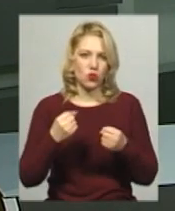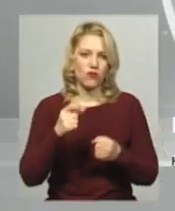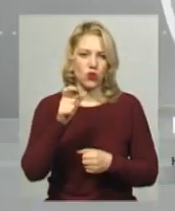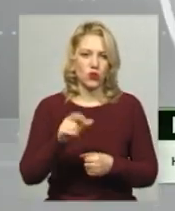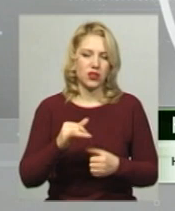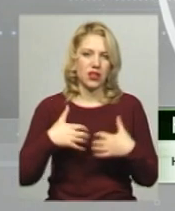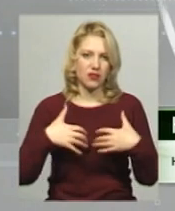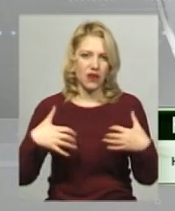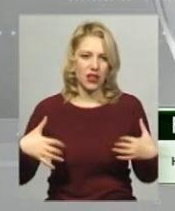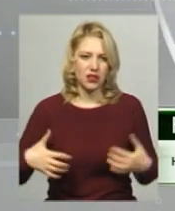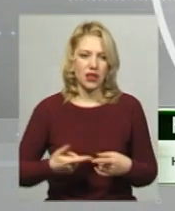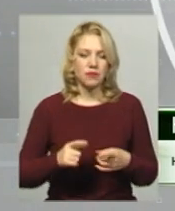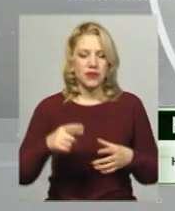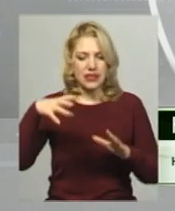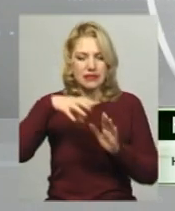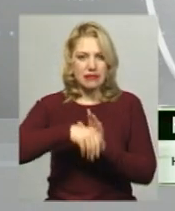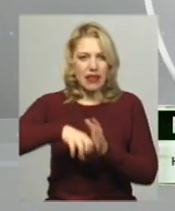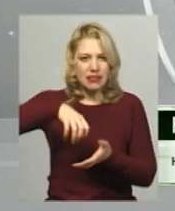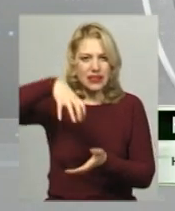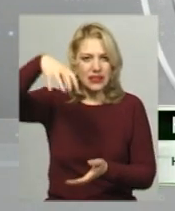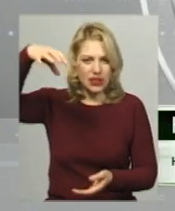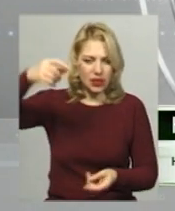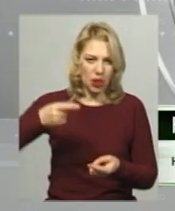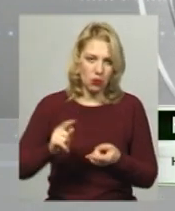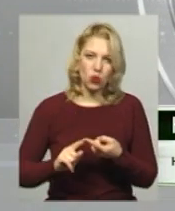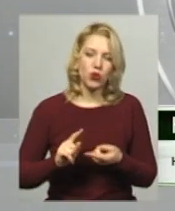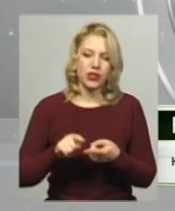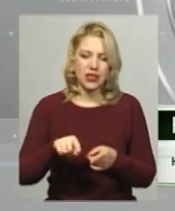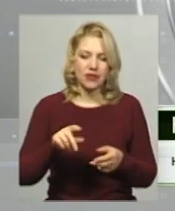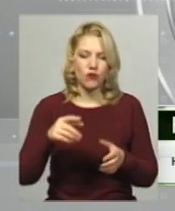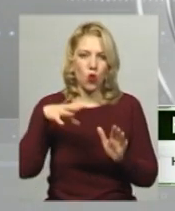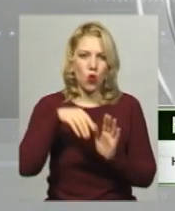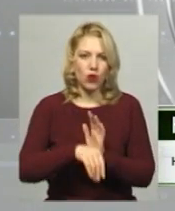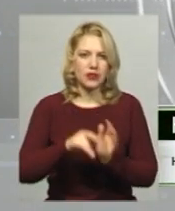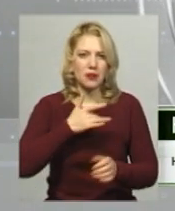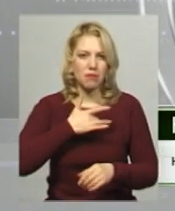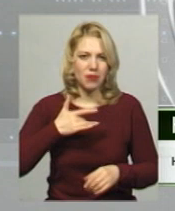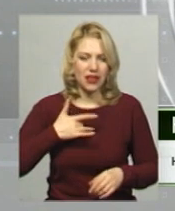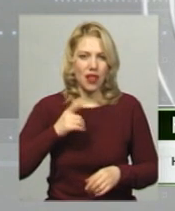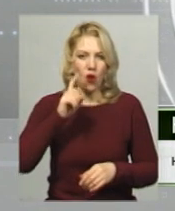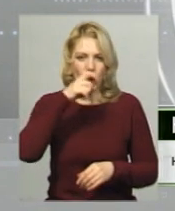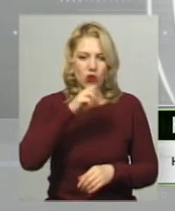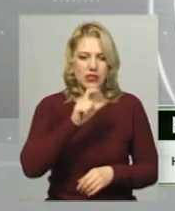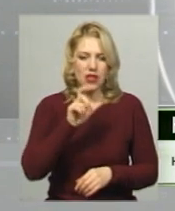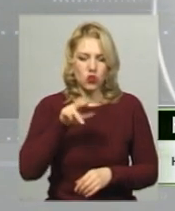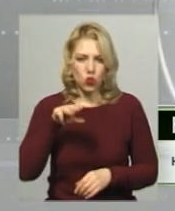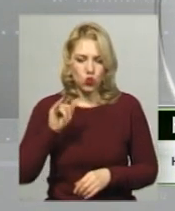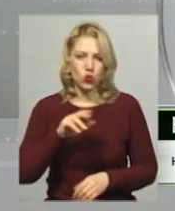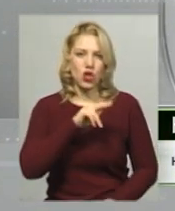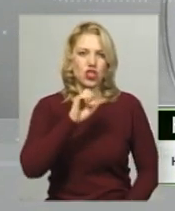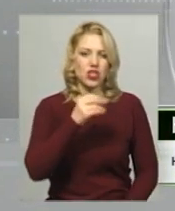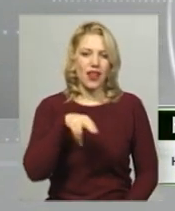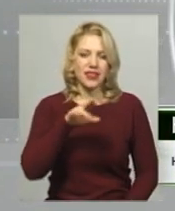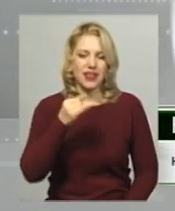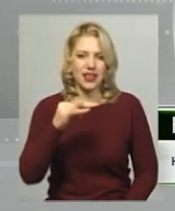До складу диму, відпалювання сухої рослинності та її залишки входять пил, окиси азоту, чадний газ, важкі